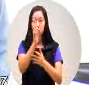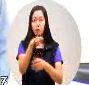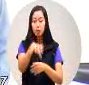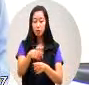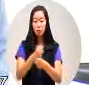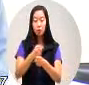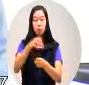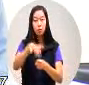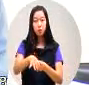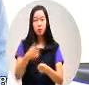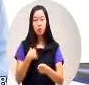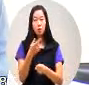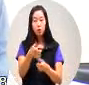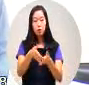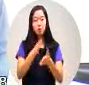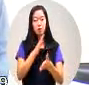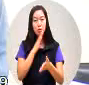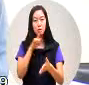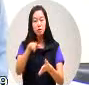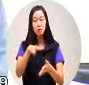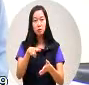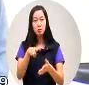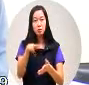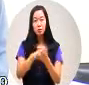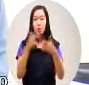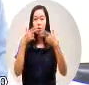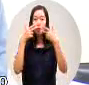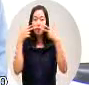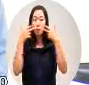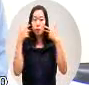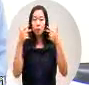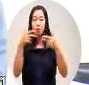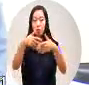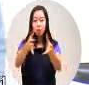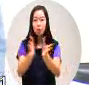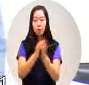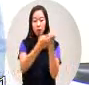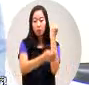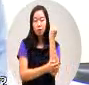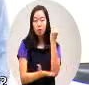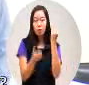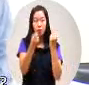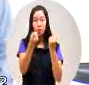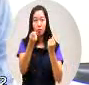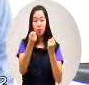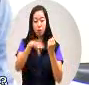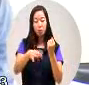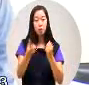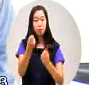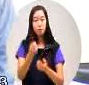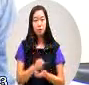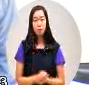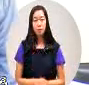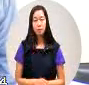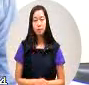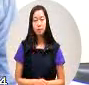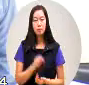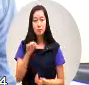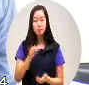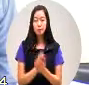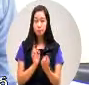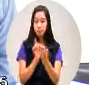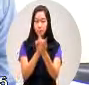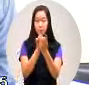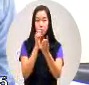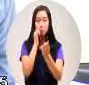那么你是在掌握原住民主基本法的行政机关那么遇到问题